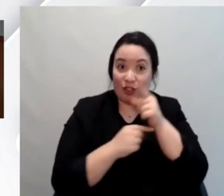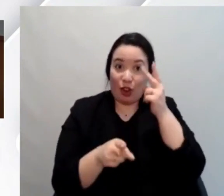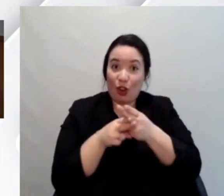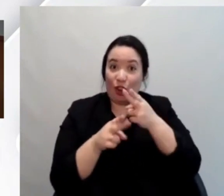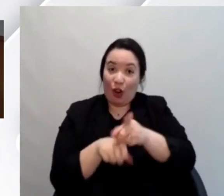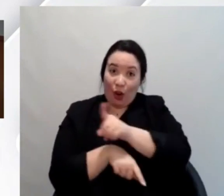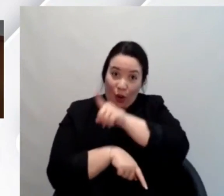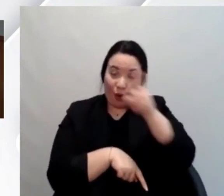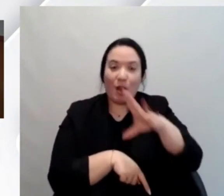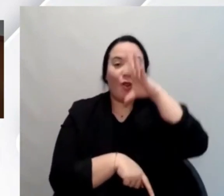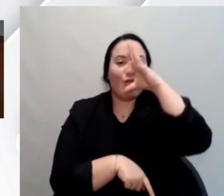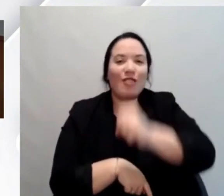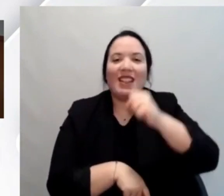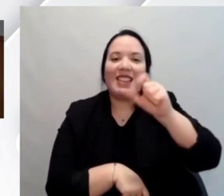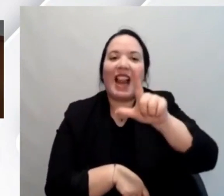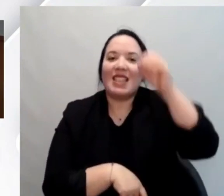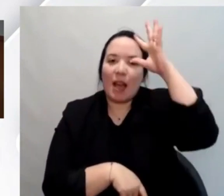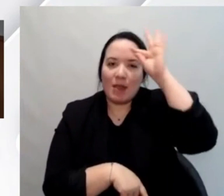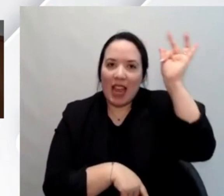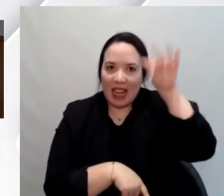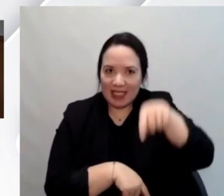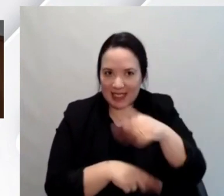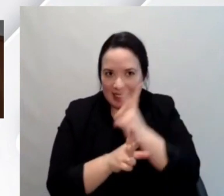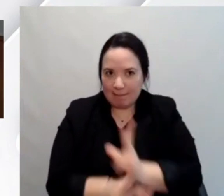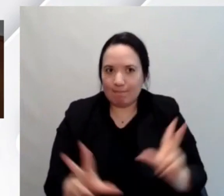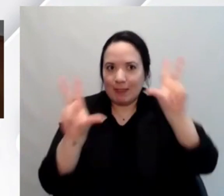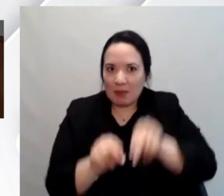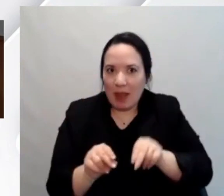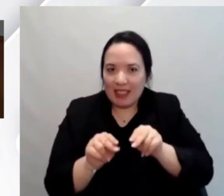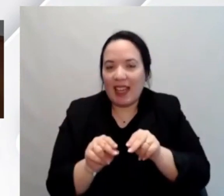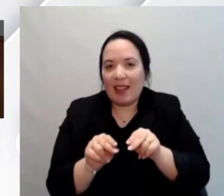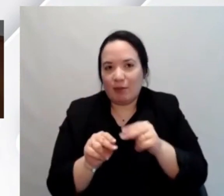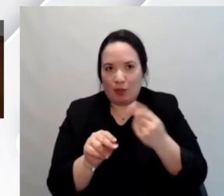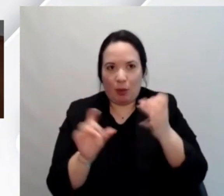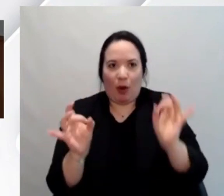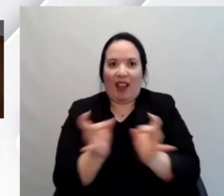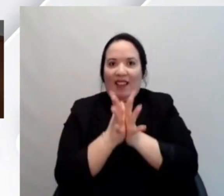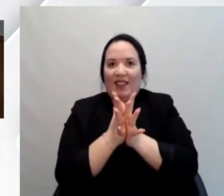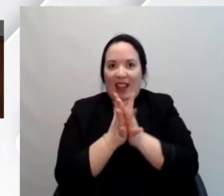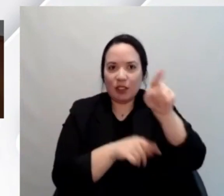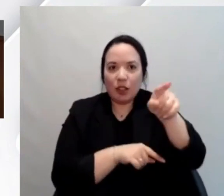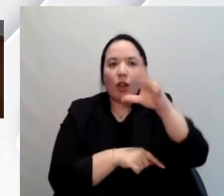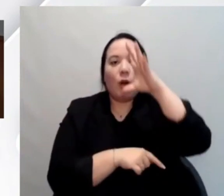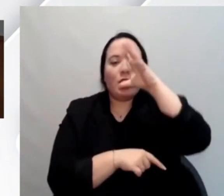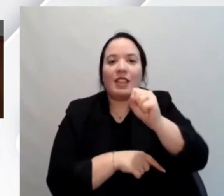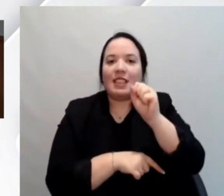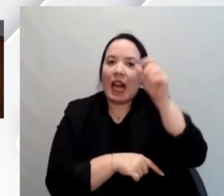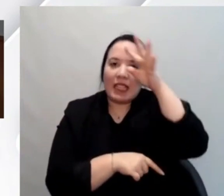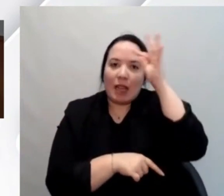presso l'Università La Sapienza ripetiamo diciamo l'evento presso La Sapienza